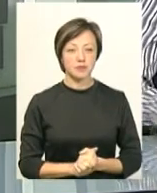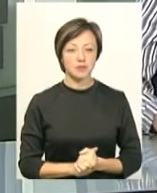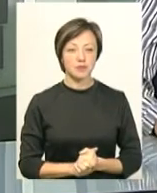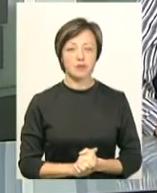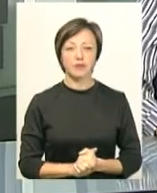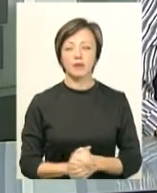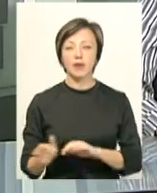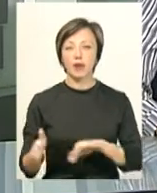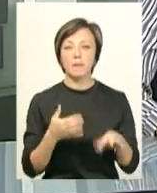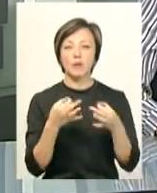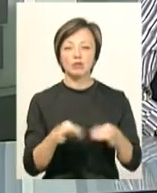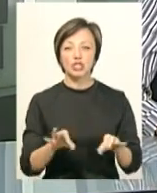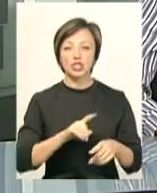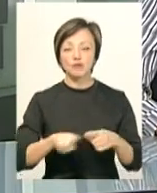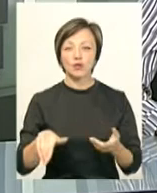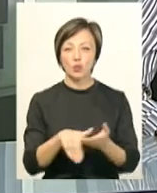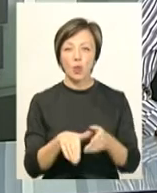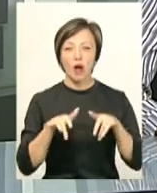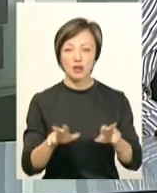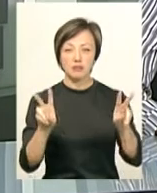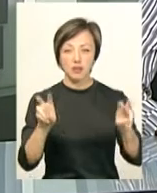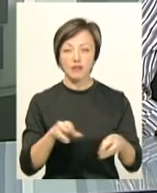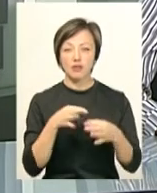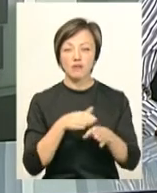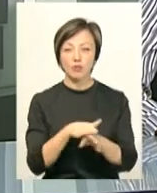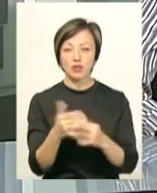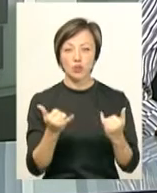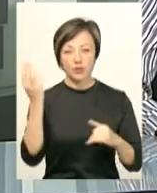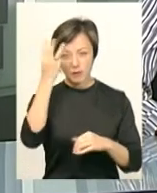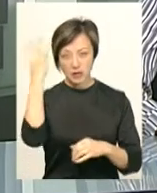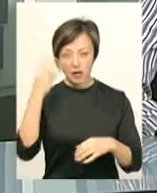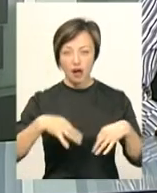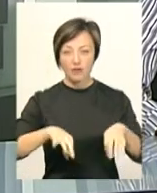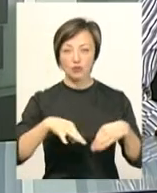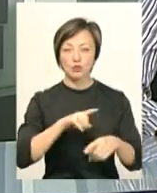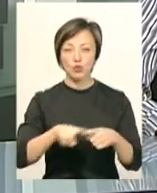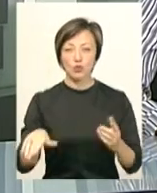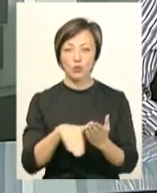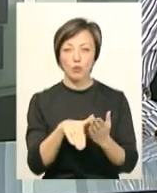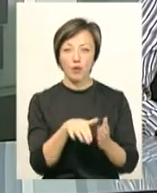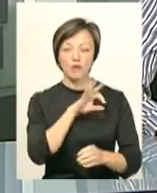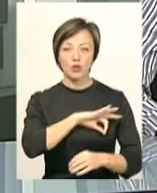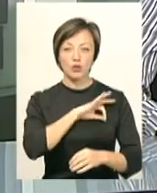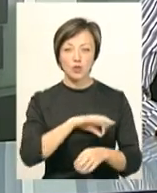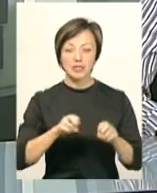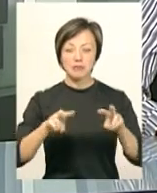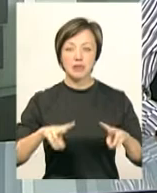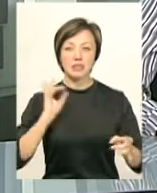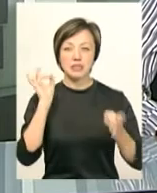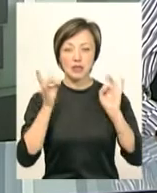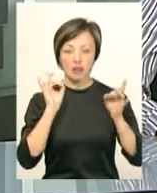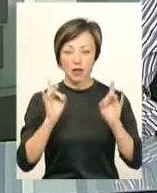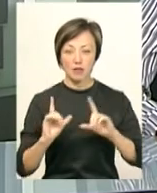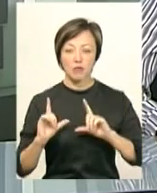Пропусти швидку. Акція з такою назвою відбулася сьогодні у Хмельницькому. Автівка швидкої допомоги, використовуючи спецсигнали,